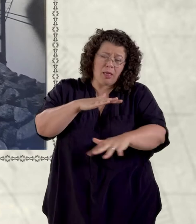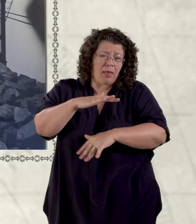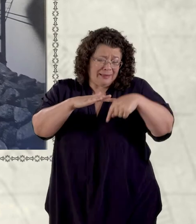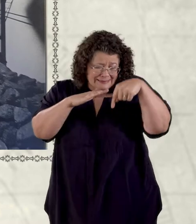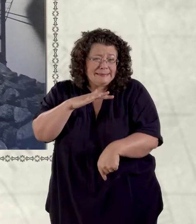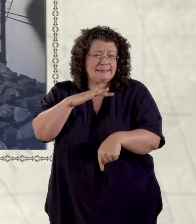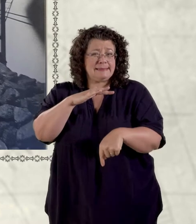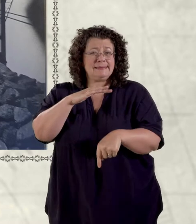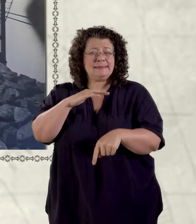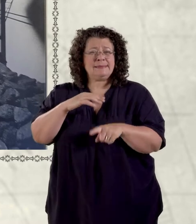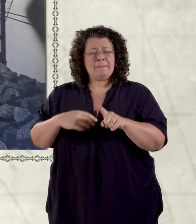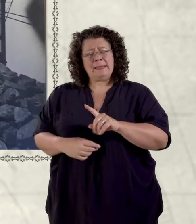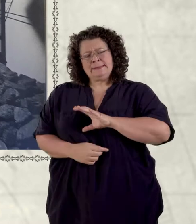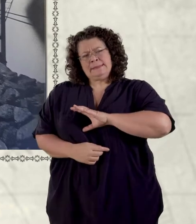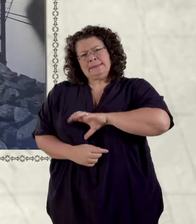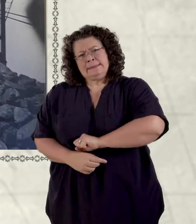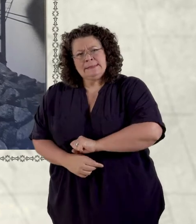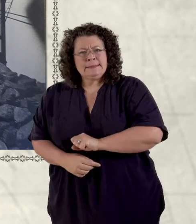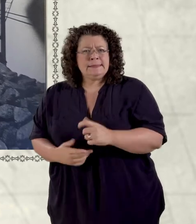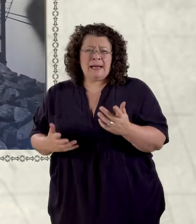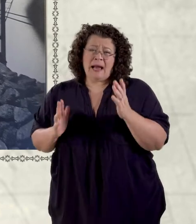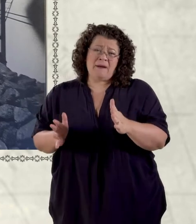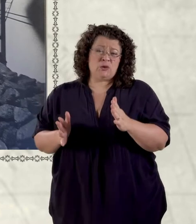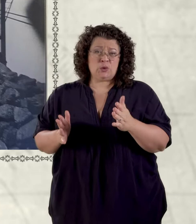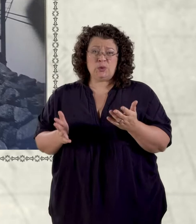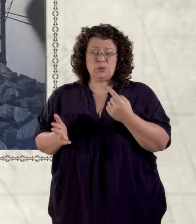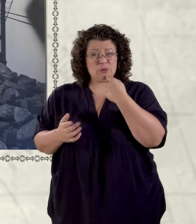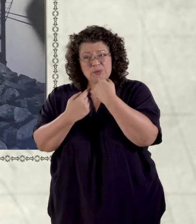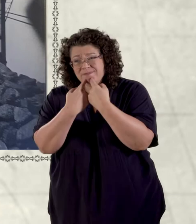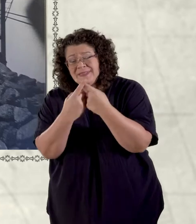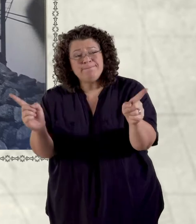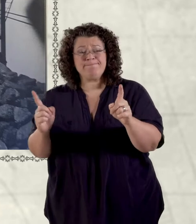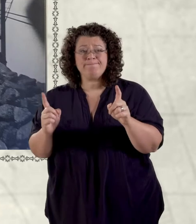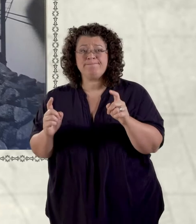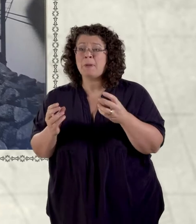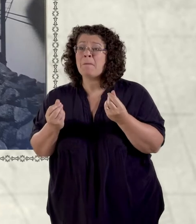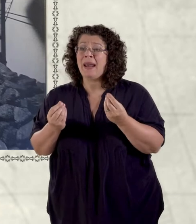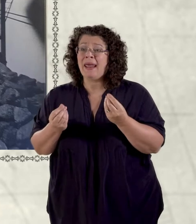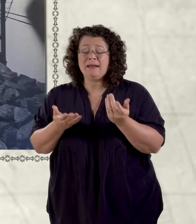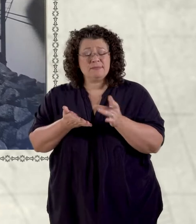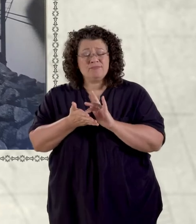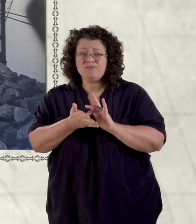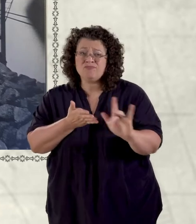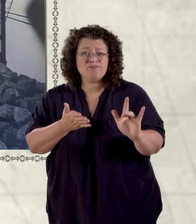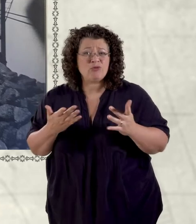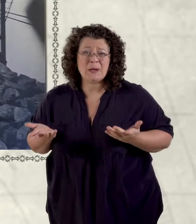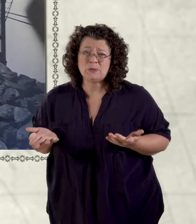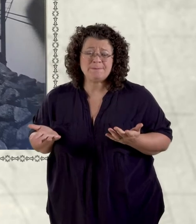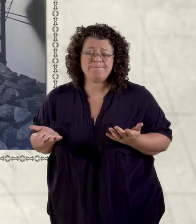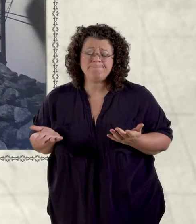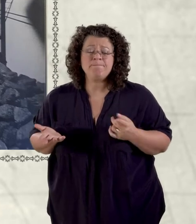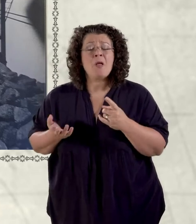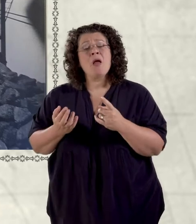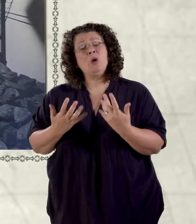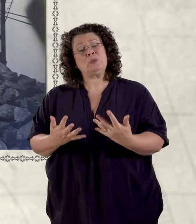yndrad. Ond gyda chalon drom mae rhaid i fi gyfaddau. Mae does gen i yr un geiniog arall i'w roed i chi.